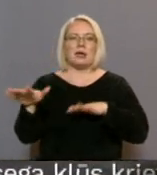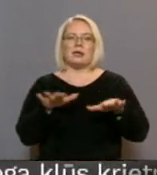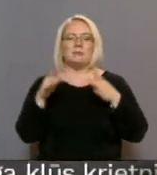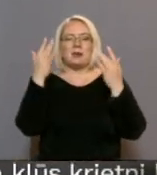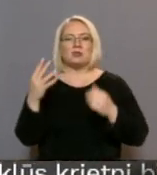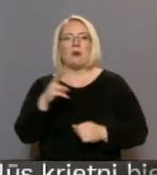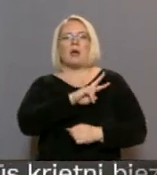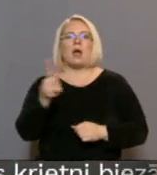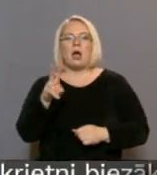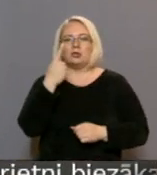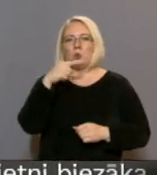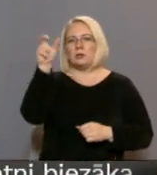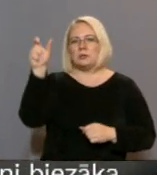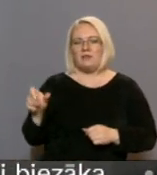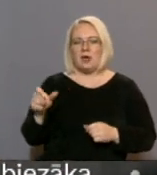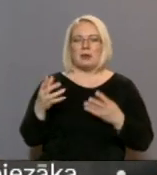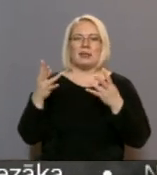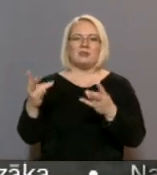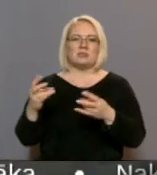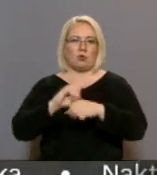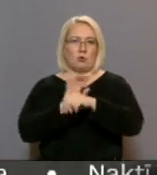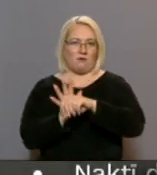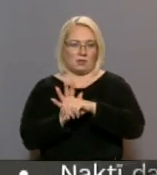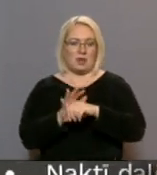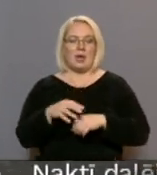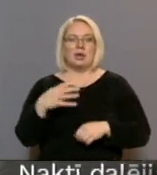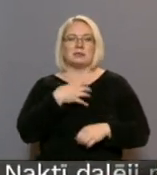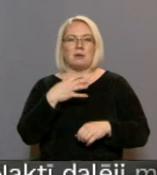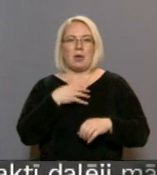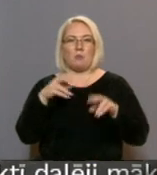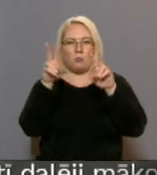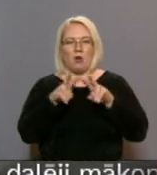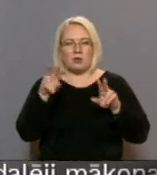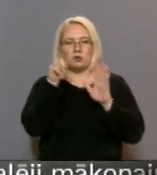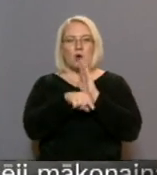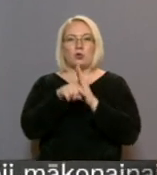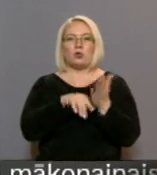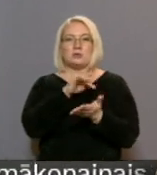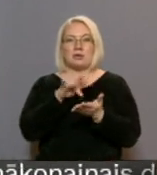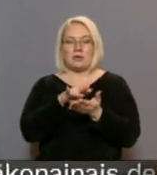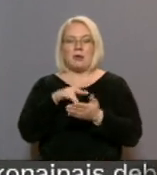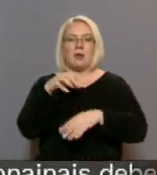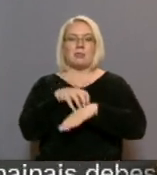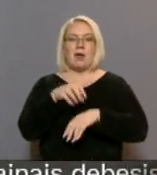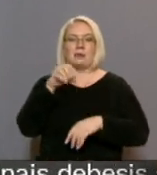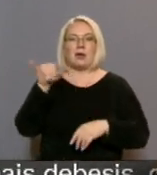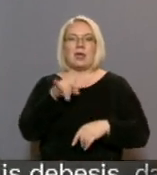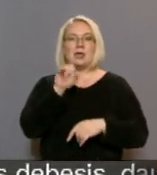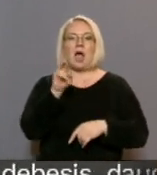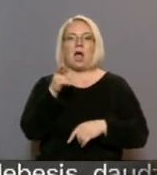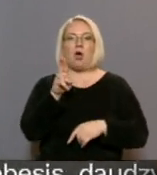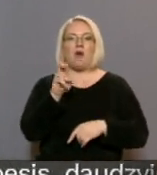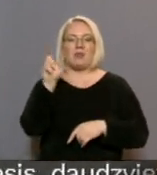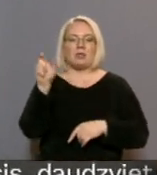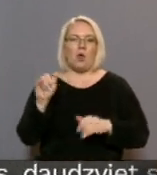kāds no pacientiem ir infecējies ar COVID-19. Slimība profilaksas un kontrolas centrā dakti arī Juri Jākovinu rīcību vērtēja kā